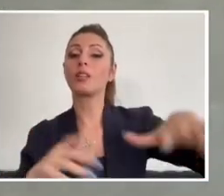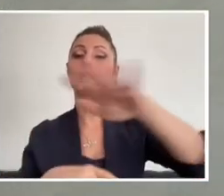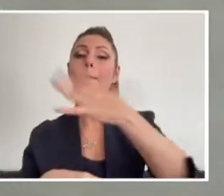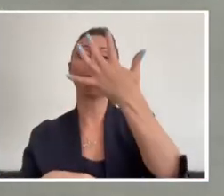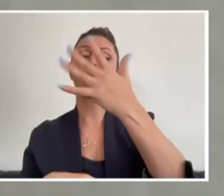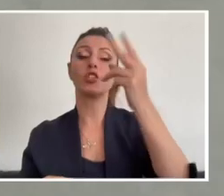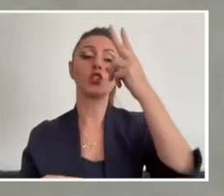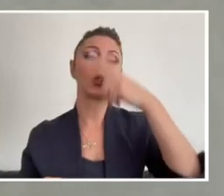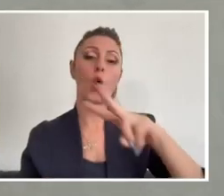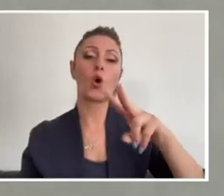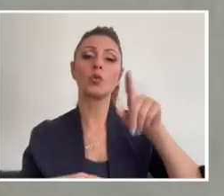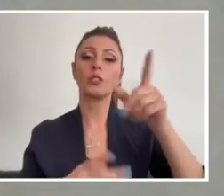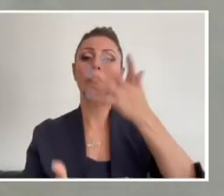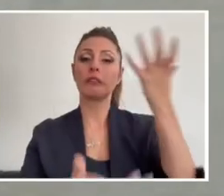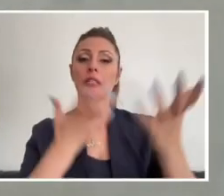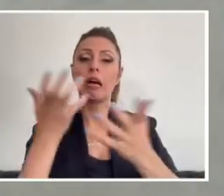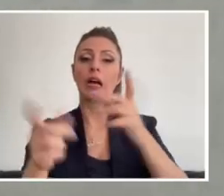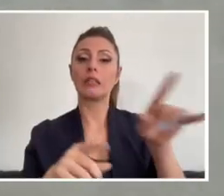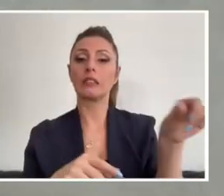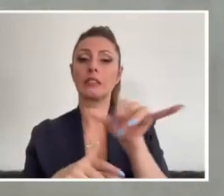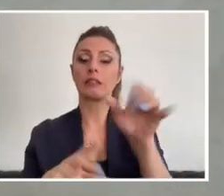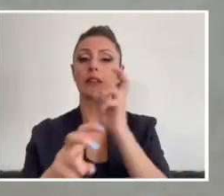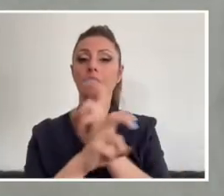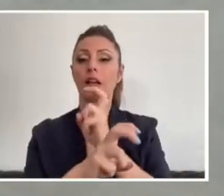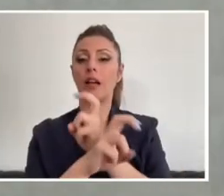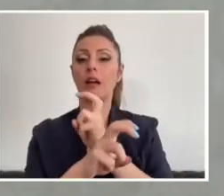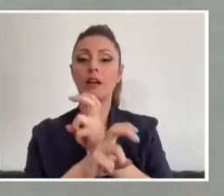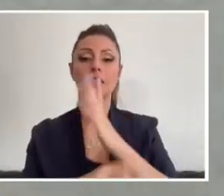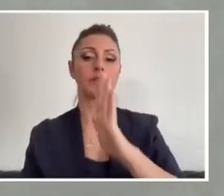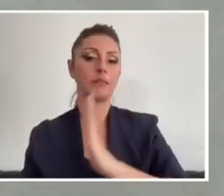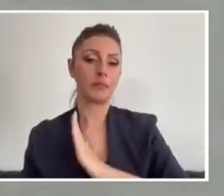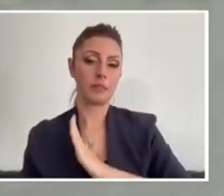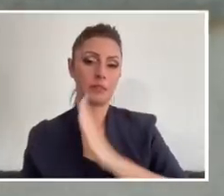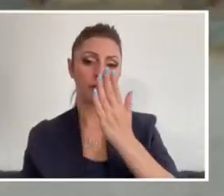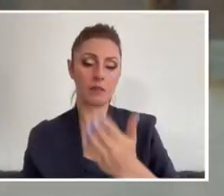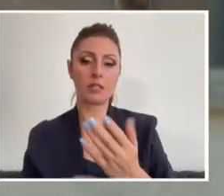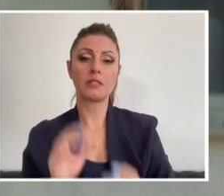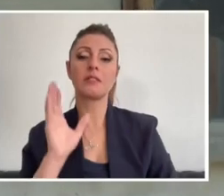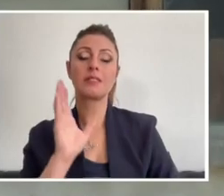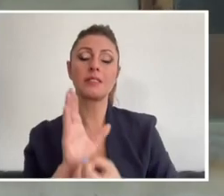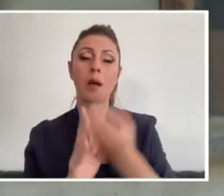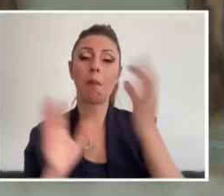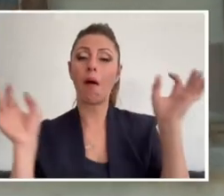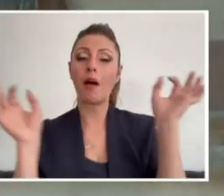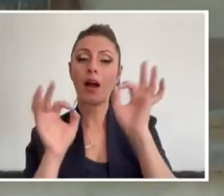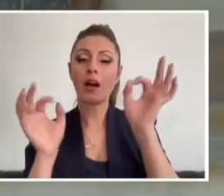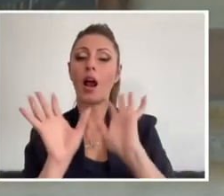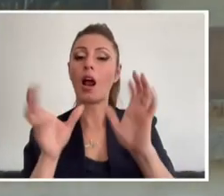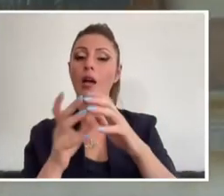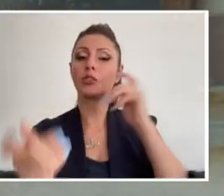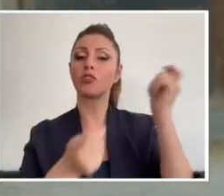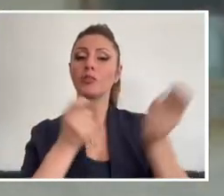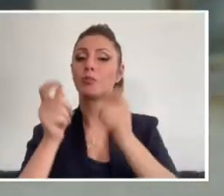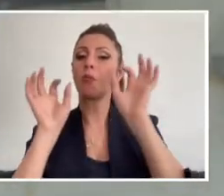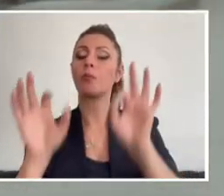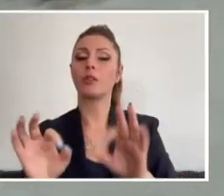alevlerin tehdidi altında. Sabahın ilk ışıklarıyla birlikte ekipler çalışmalarına havadan ve karadan başlamışlardı.